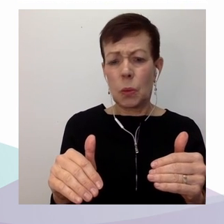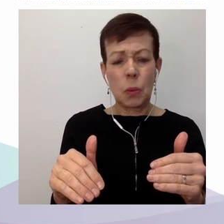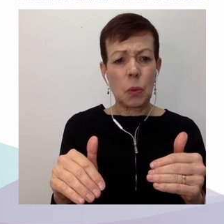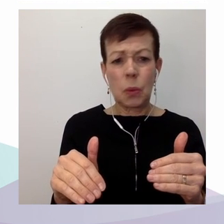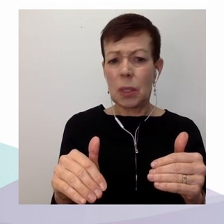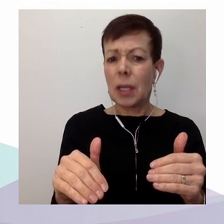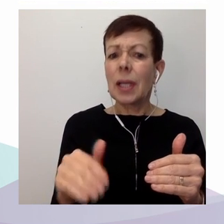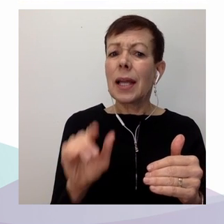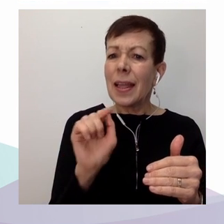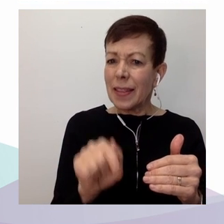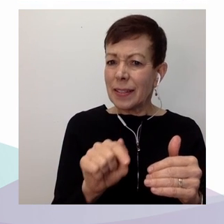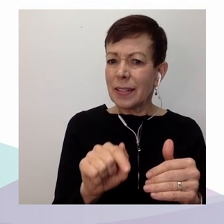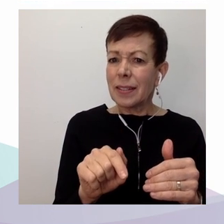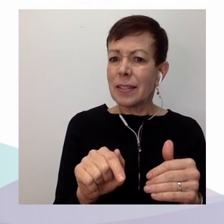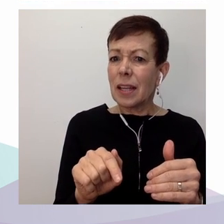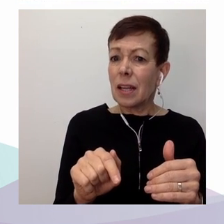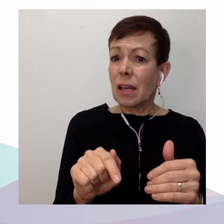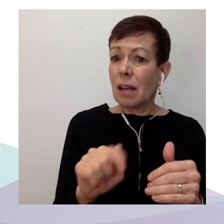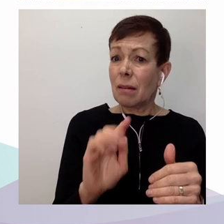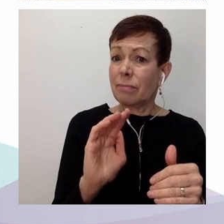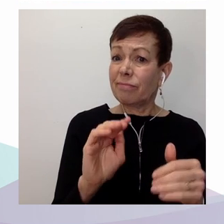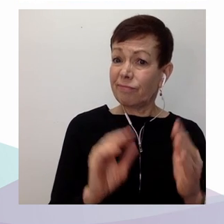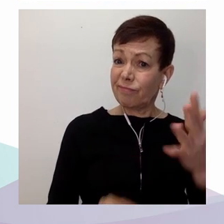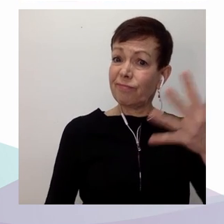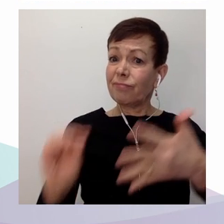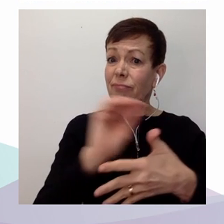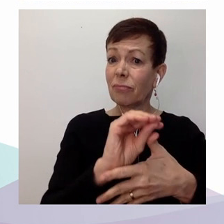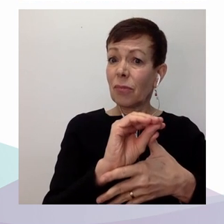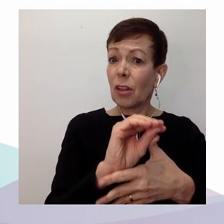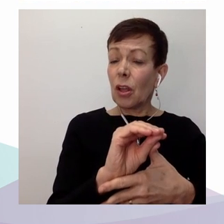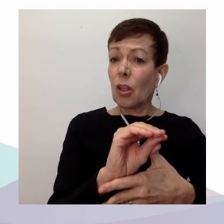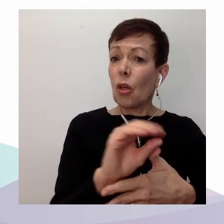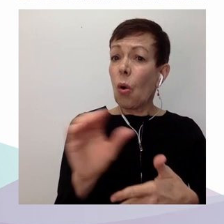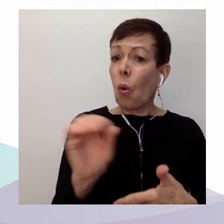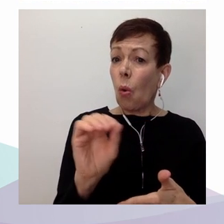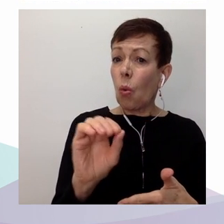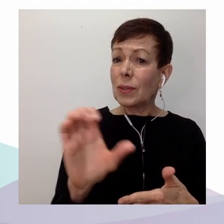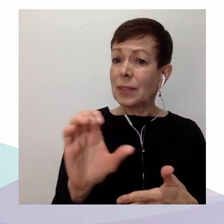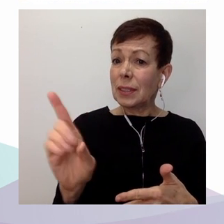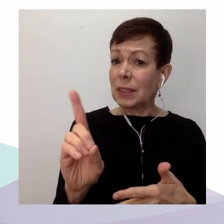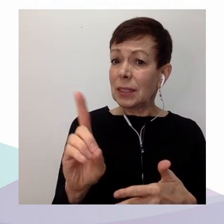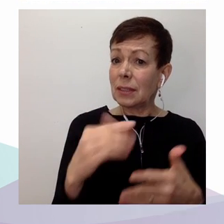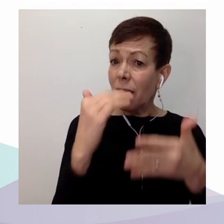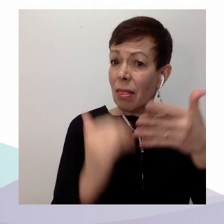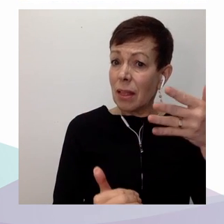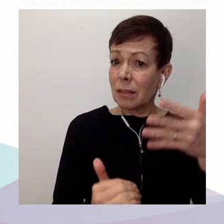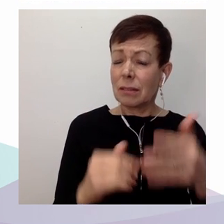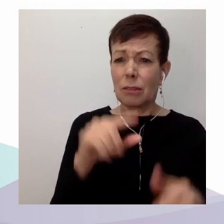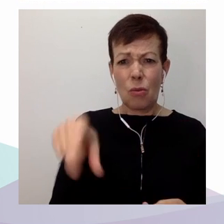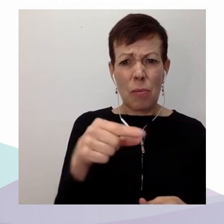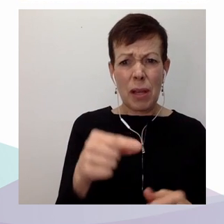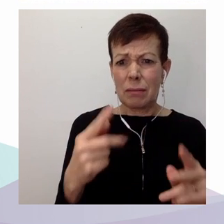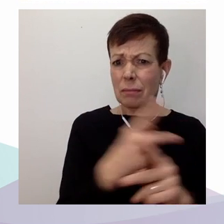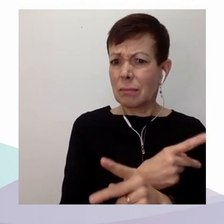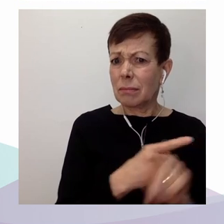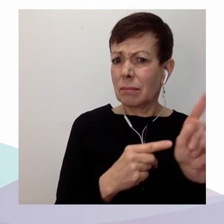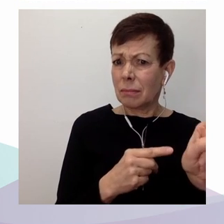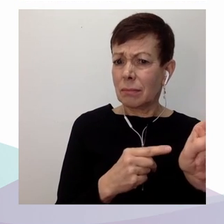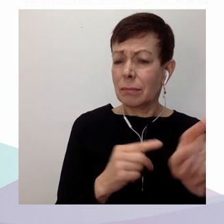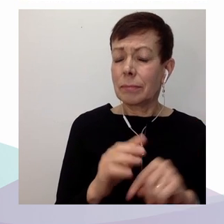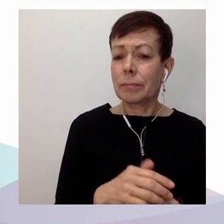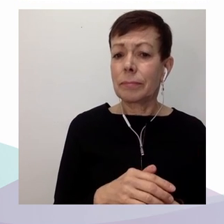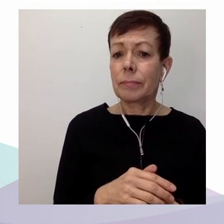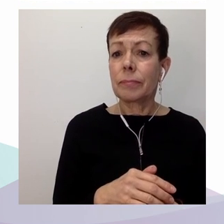Les personnes prestataires d'aide sociale font aussi les frais de préjugés et de stigmatisation. Une étude